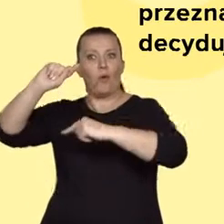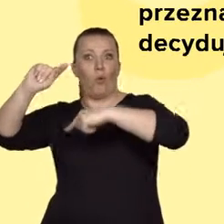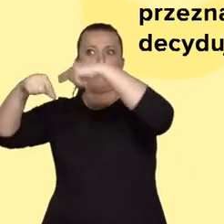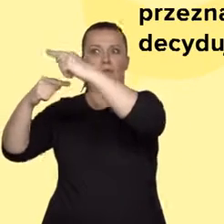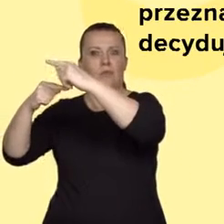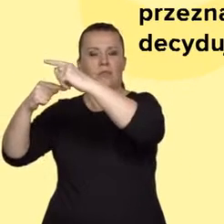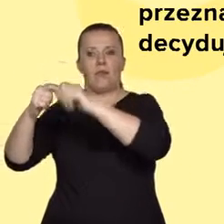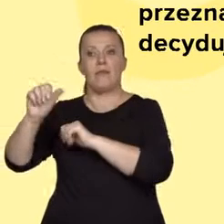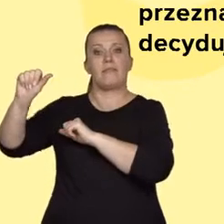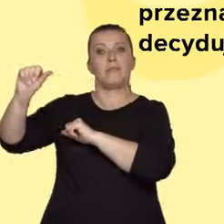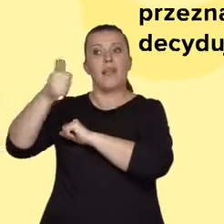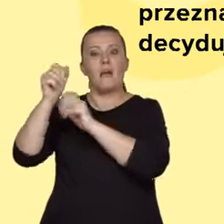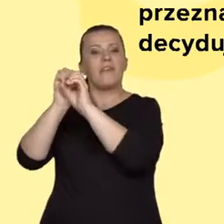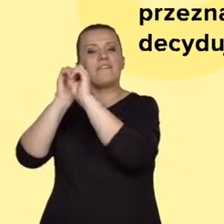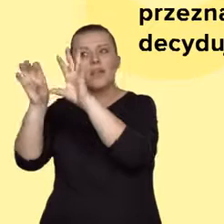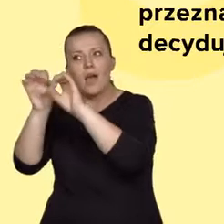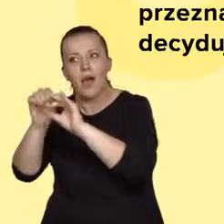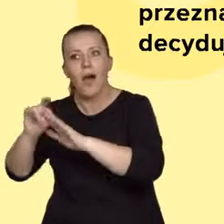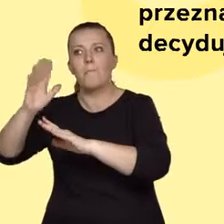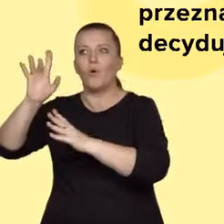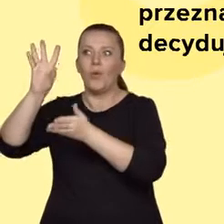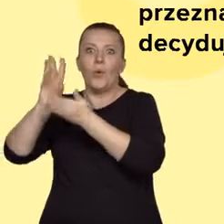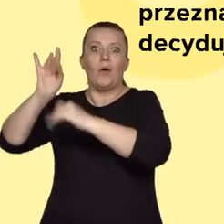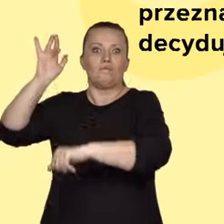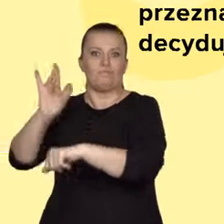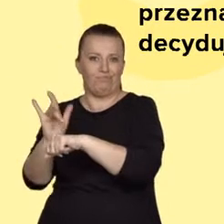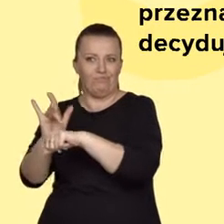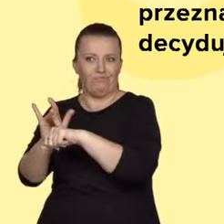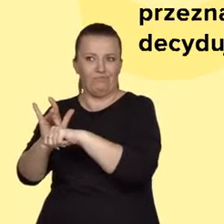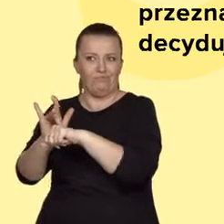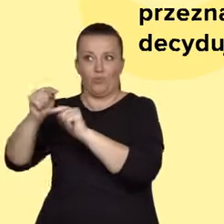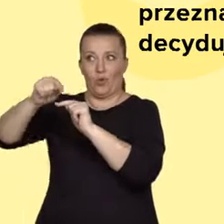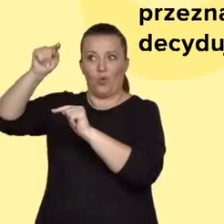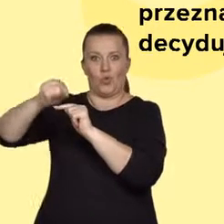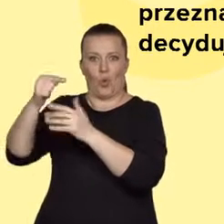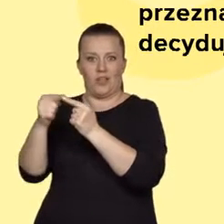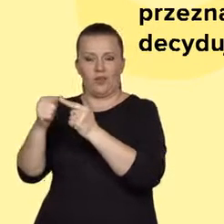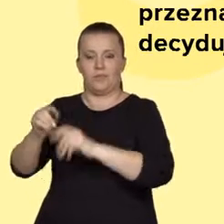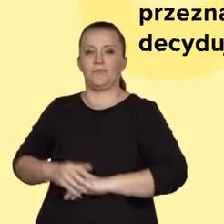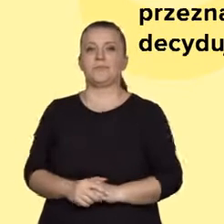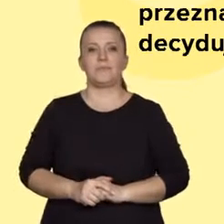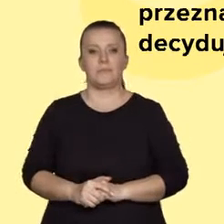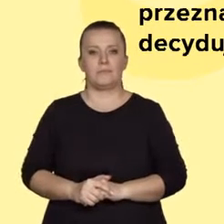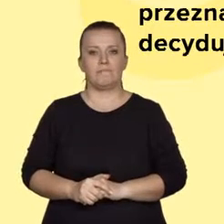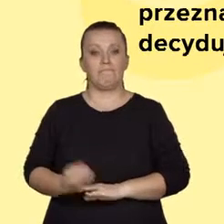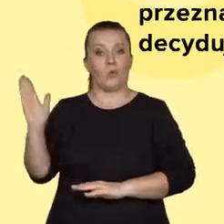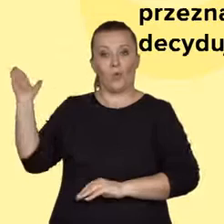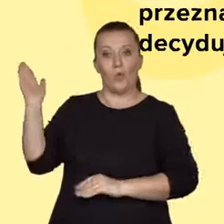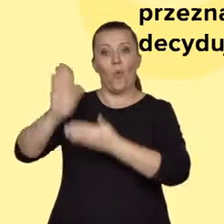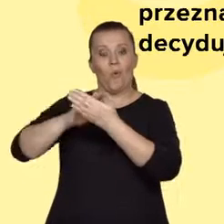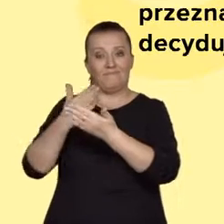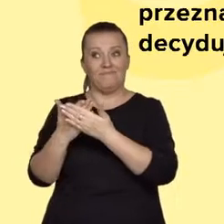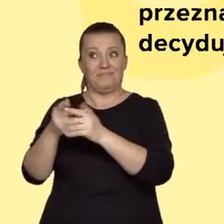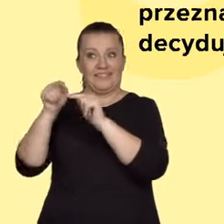pojawia się analiza przykładu, po której następuje synteza. Wniosek wypływający z rozważań. Na planszy mamy przykład